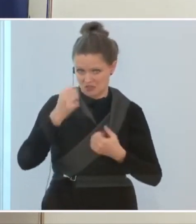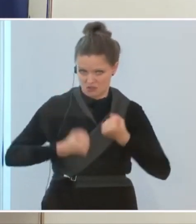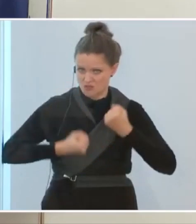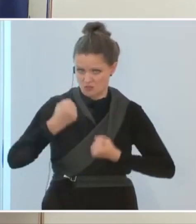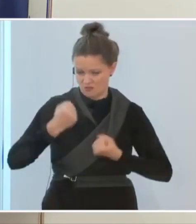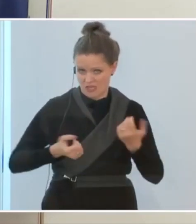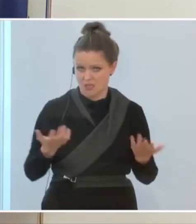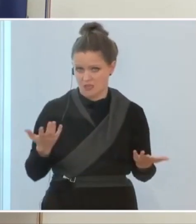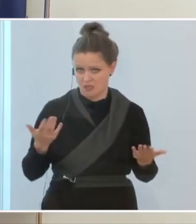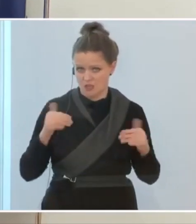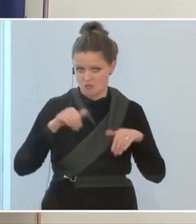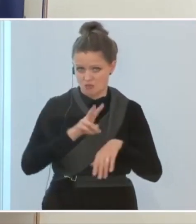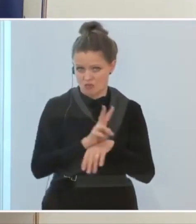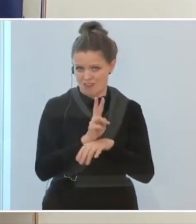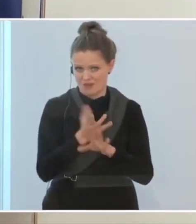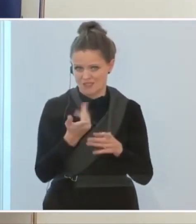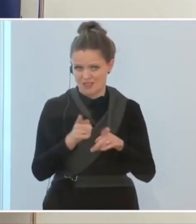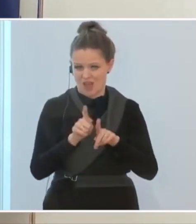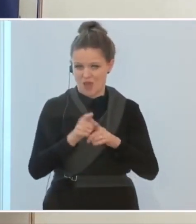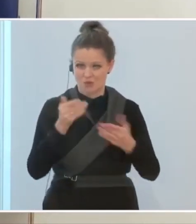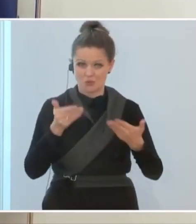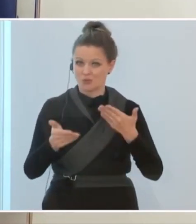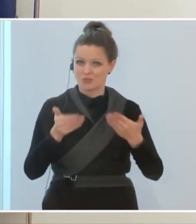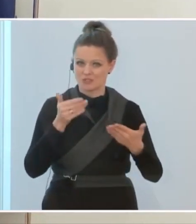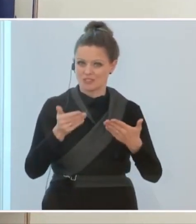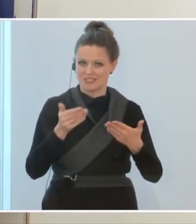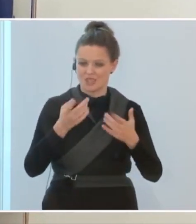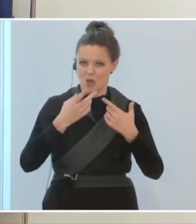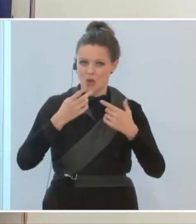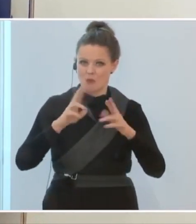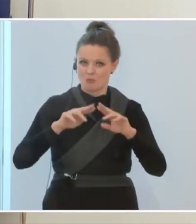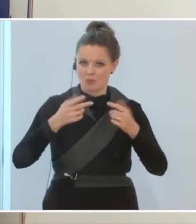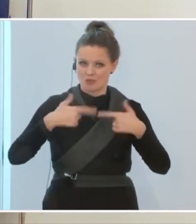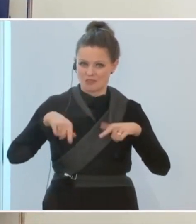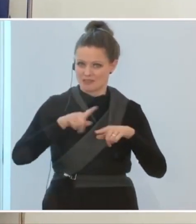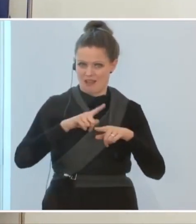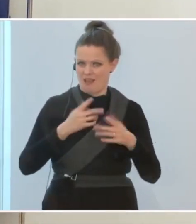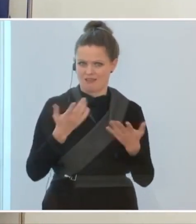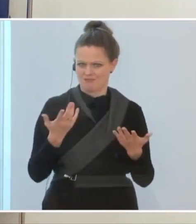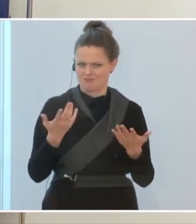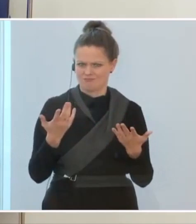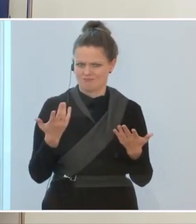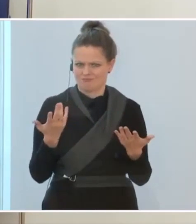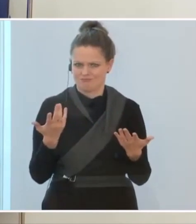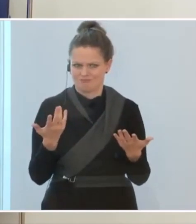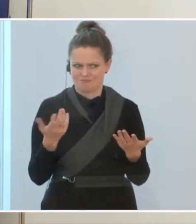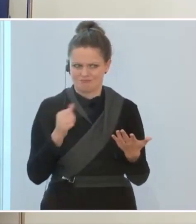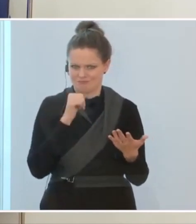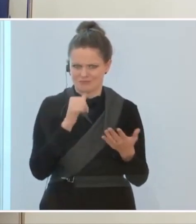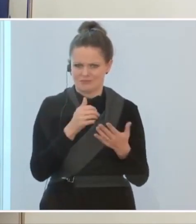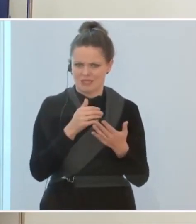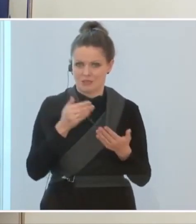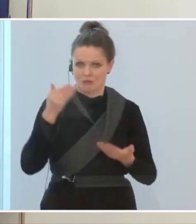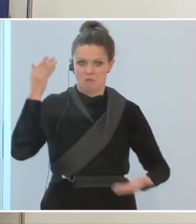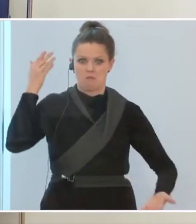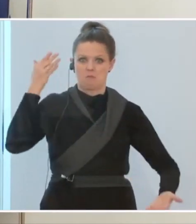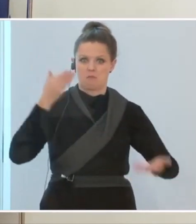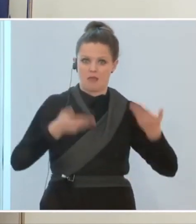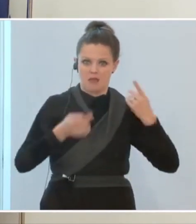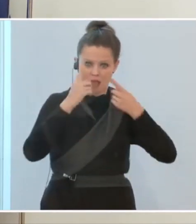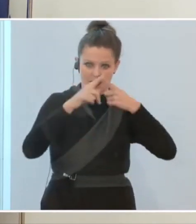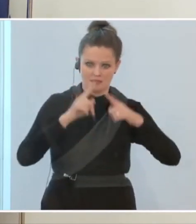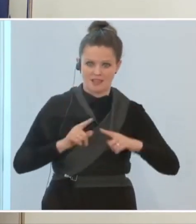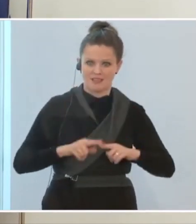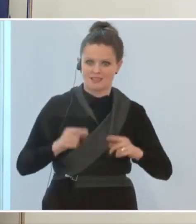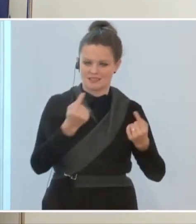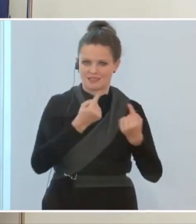und ich glaube, dass da für die Unterschiede zwischen unseren Bundesländern nicht entsprechend groß genug sind. Also da müsste es noch ein